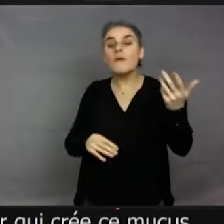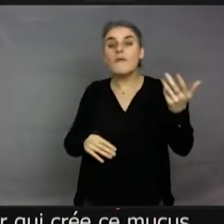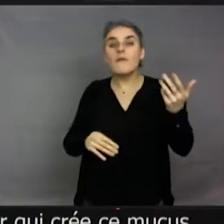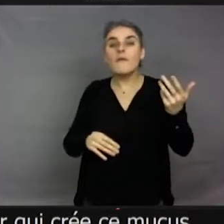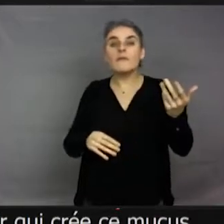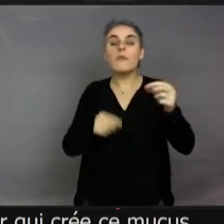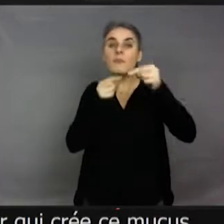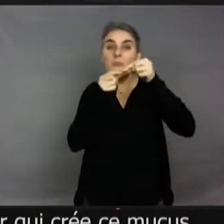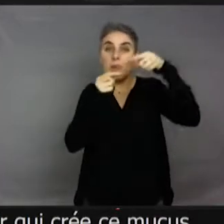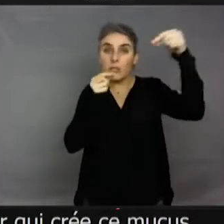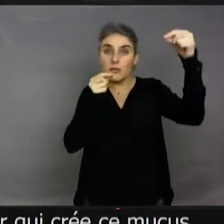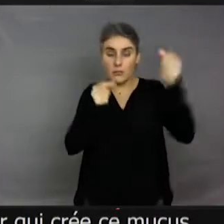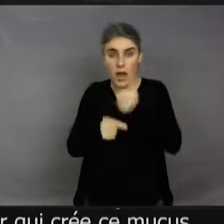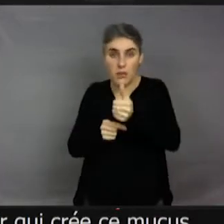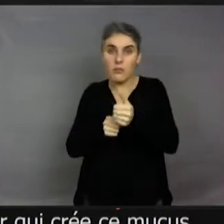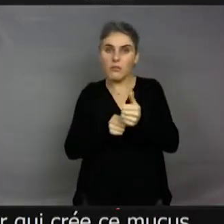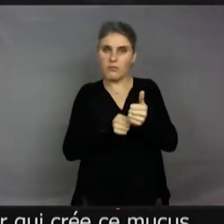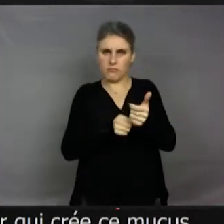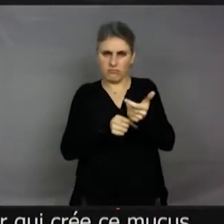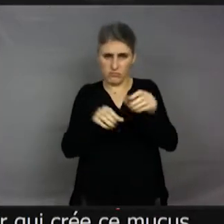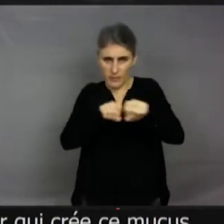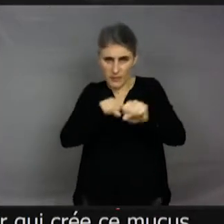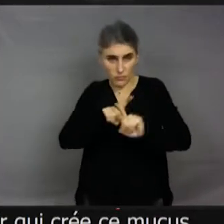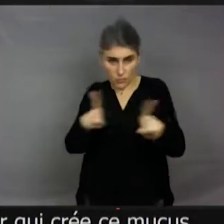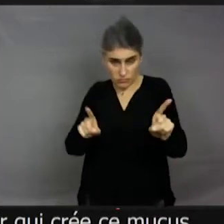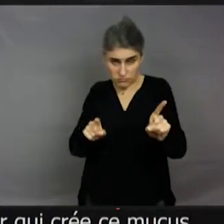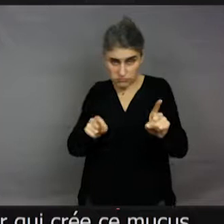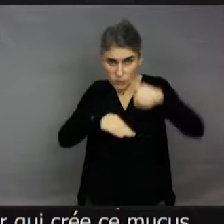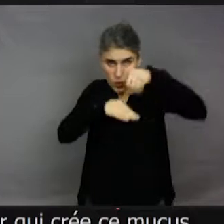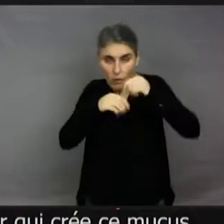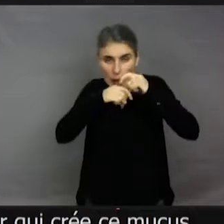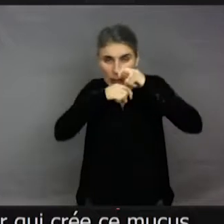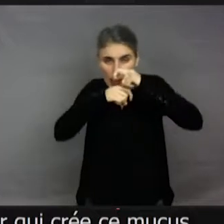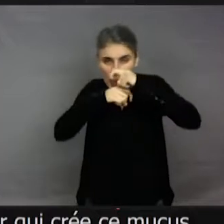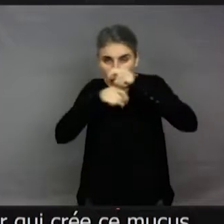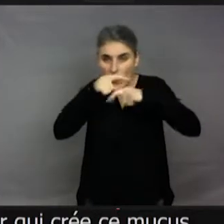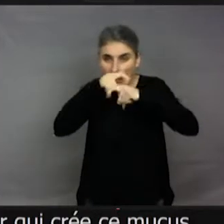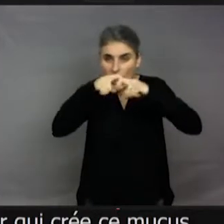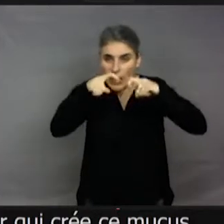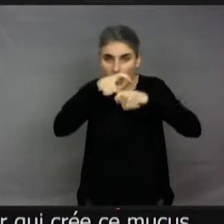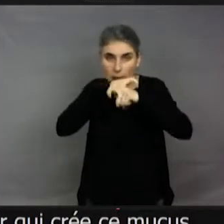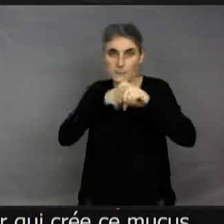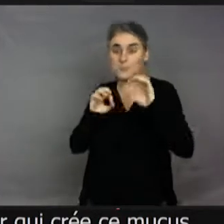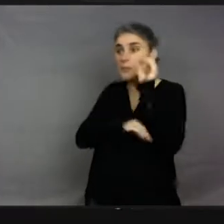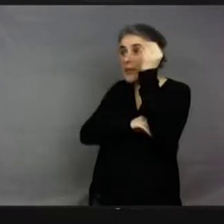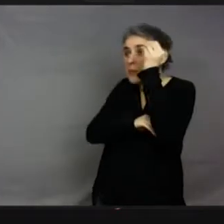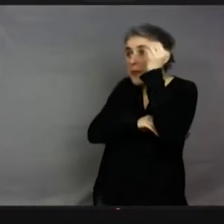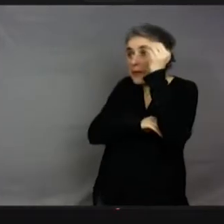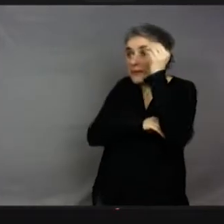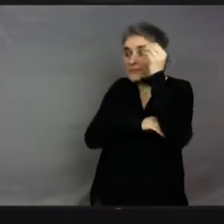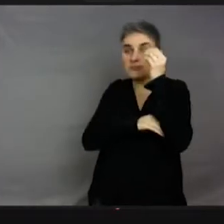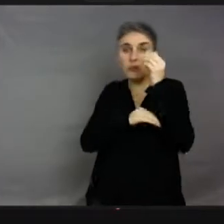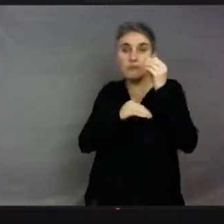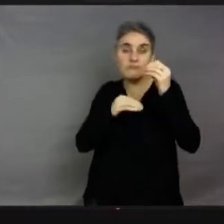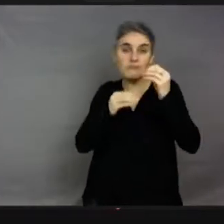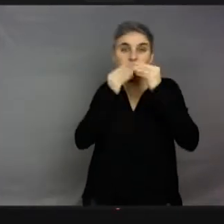sécrèterait des bulles. Non, regardez, approchez-vous.'est des larves...'est pouponnière. C'est une pouponnière cachée dans un crachat, quoi. Exactement. Je n pas